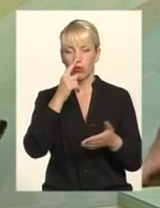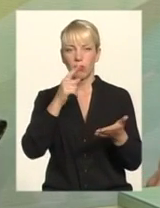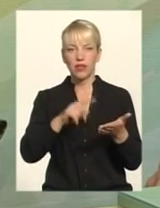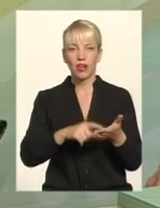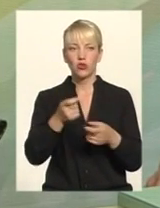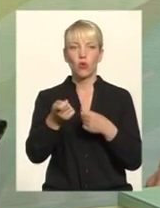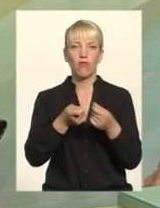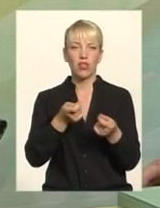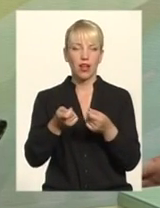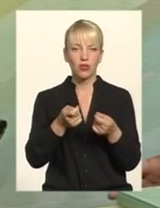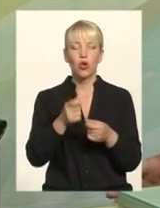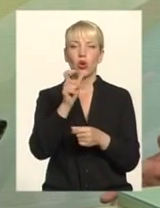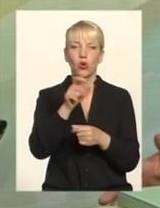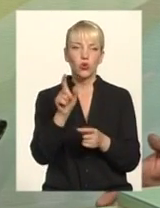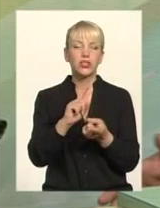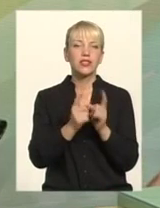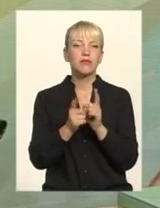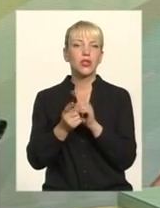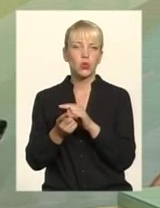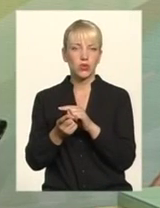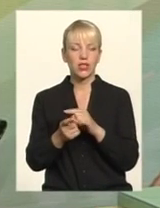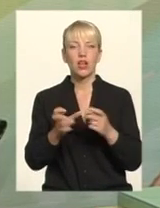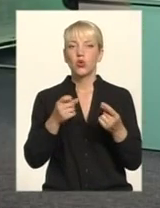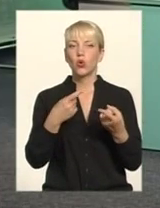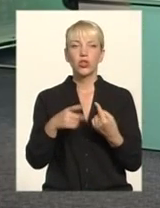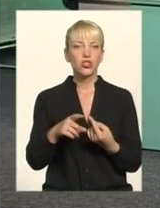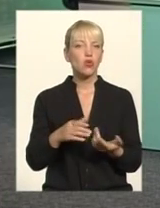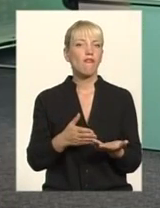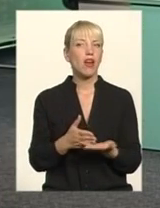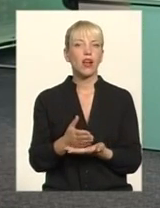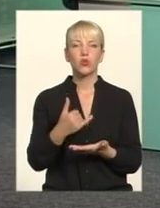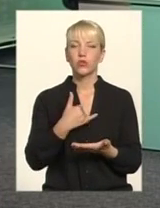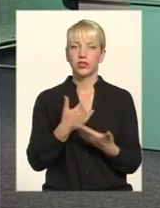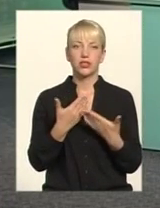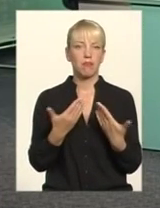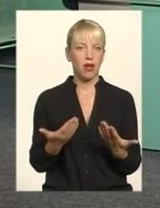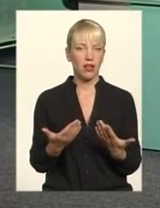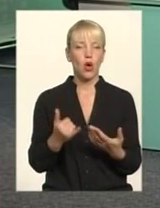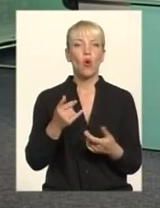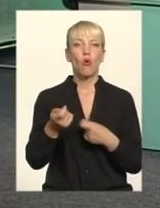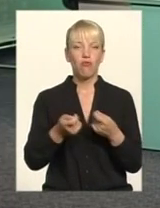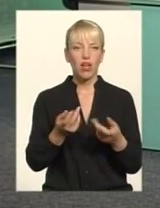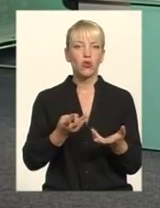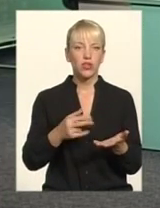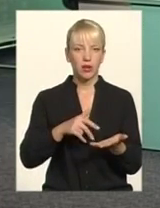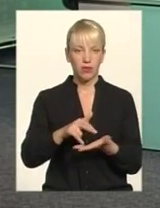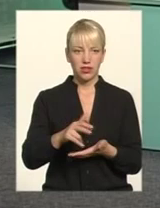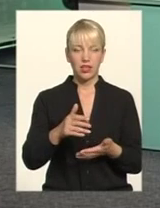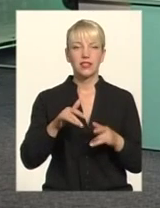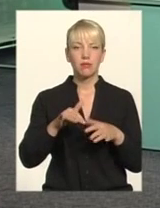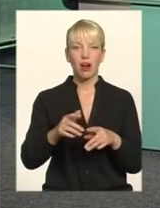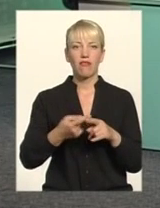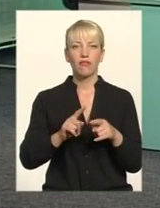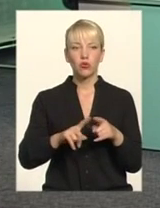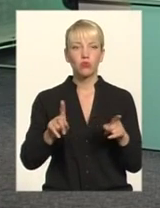міняються Але інакшого варіанту немає, владу треба йти І справа в тому, що ми повинні подивитися, що